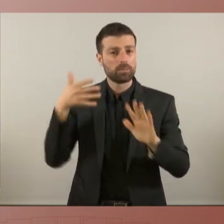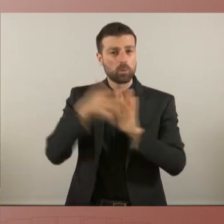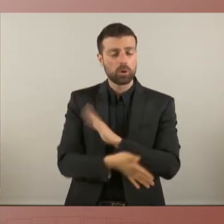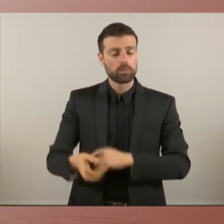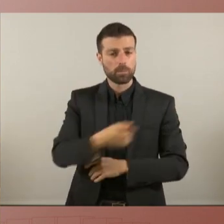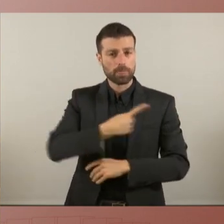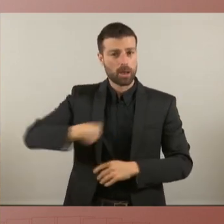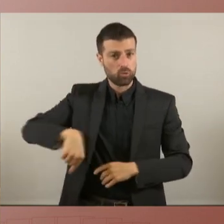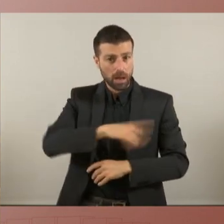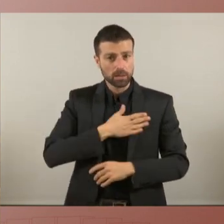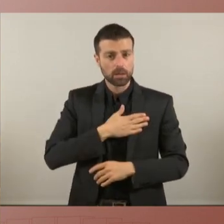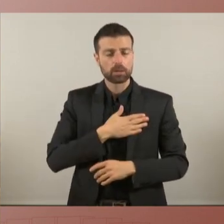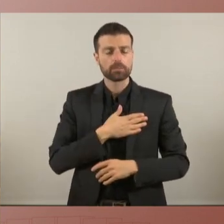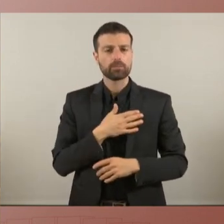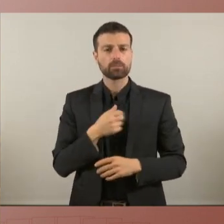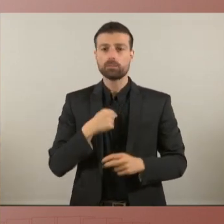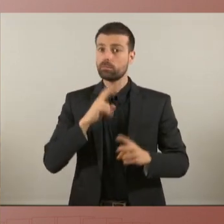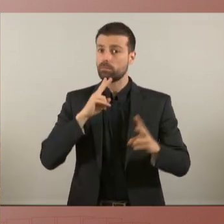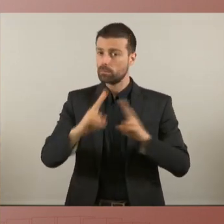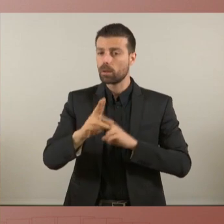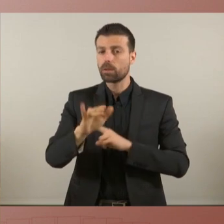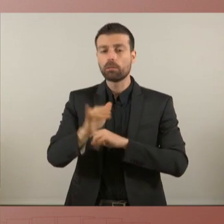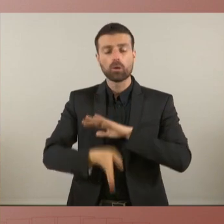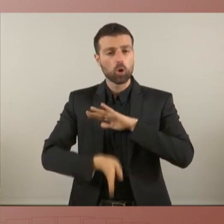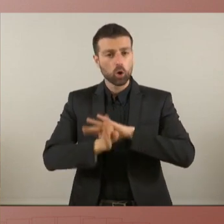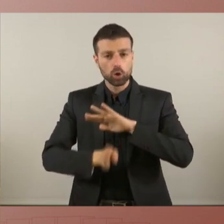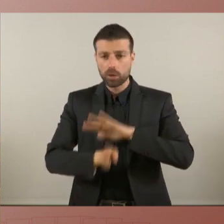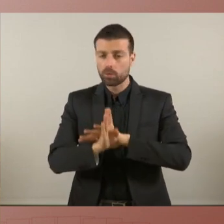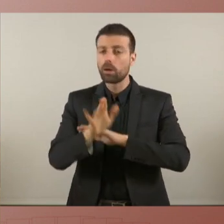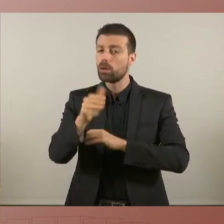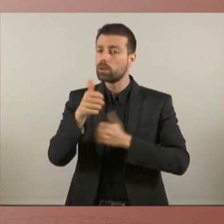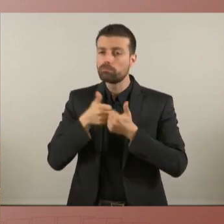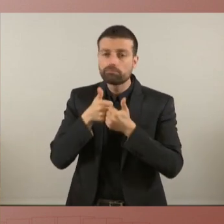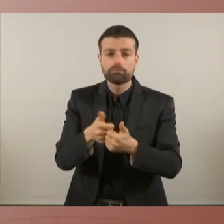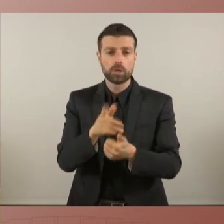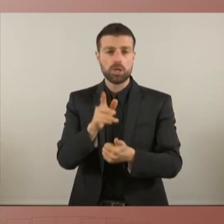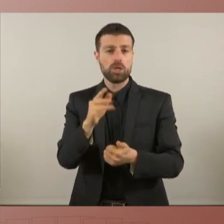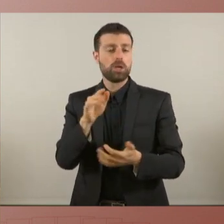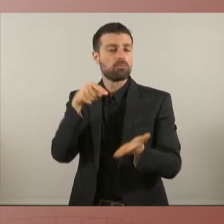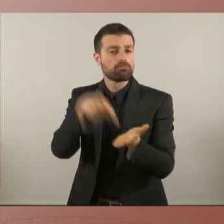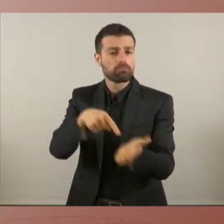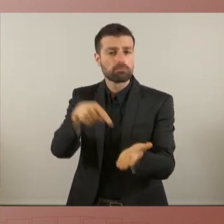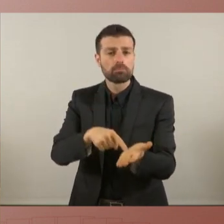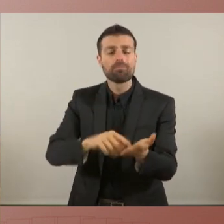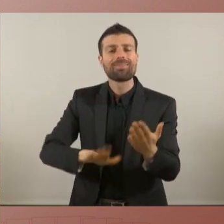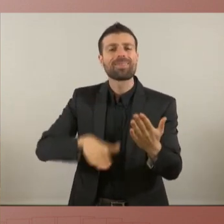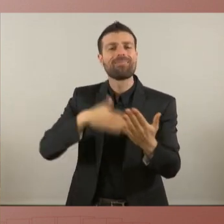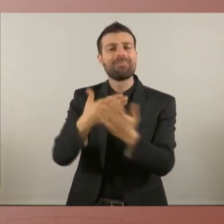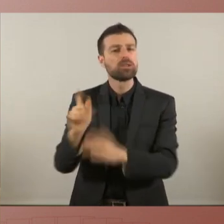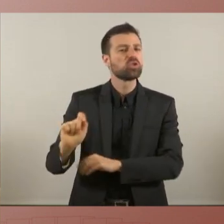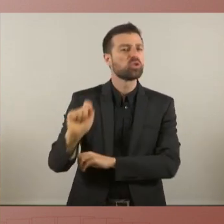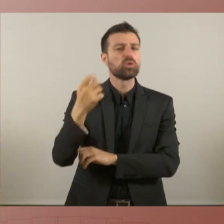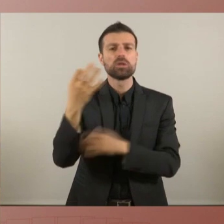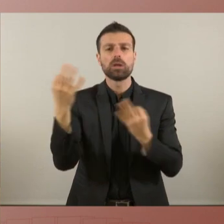ho hem dit i ho seguirem dient i ho perseguirem persistirem fins a aconseguir la creació d'una